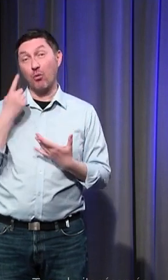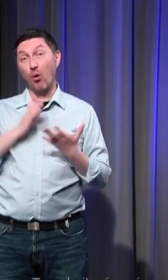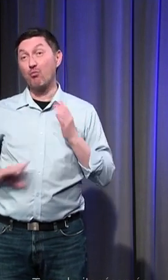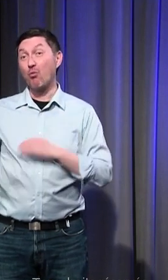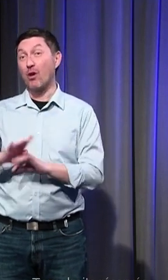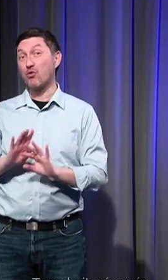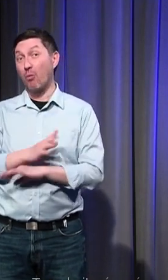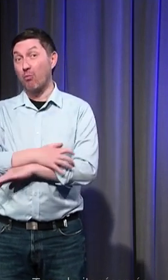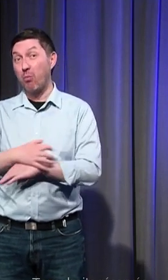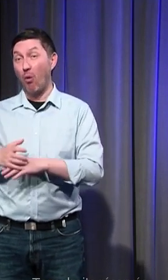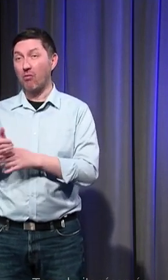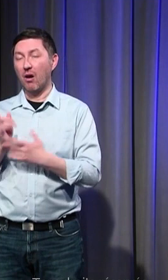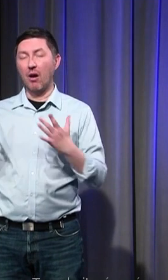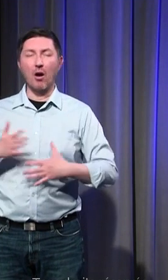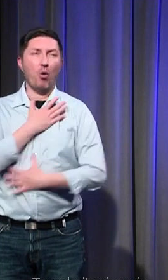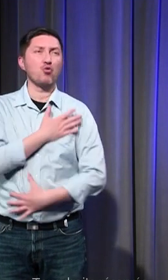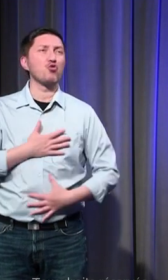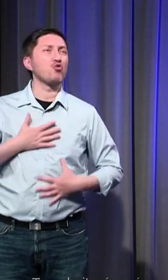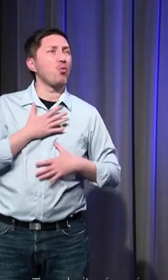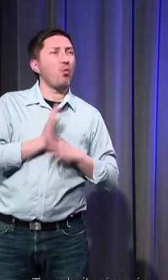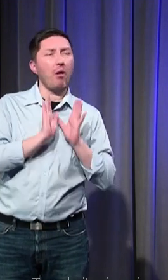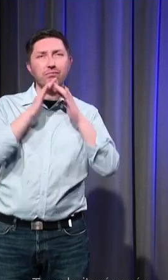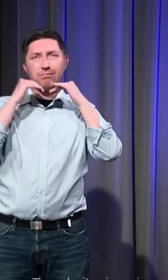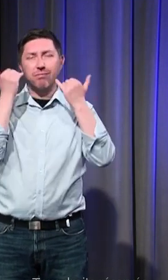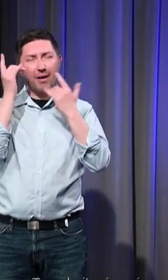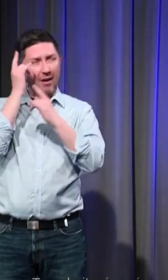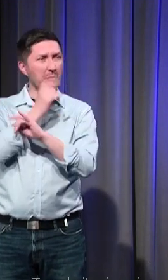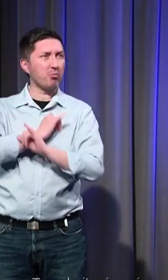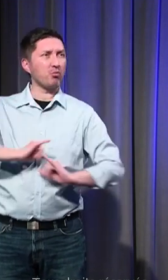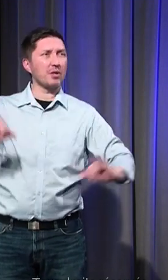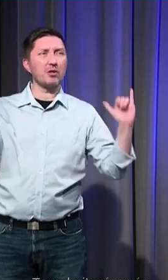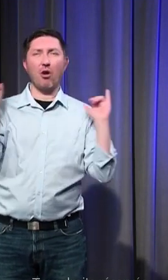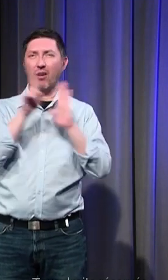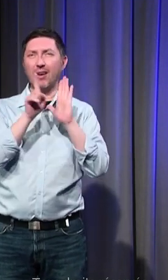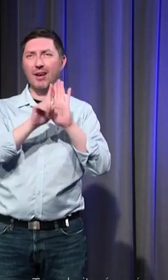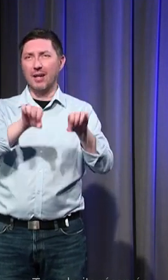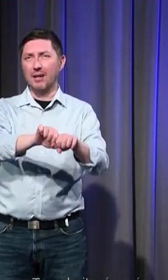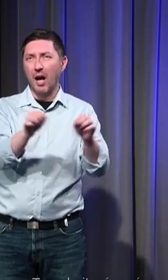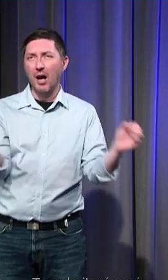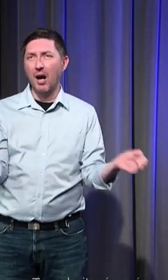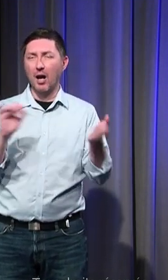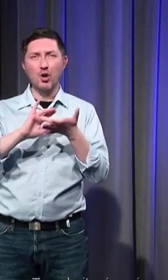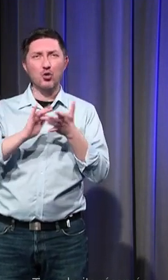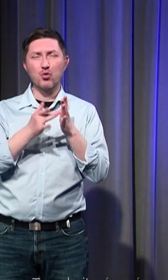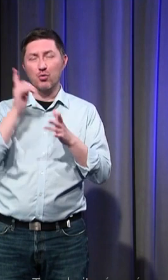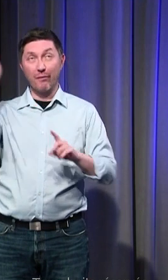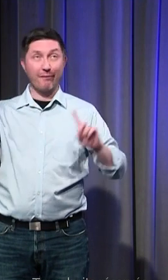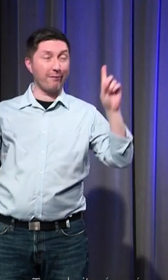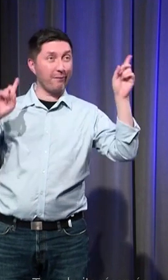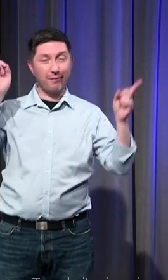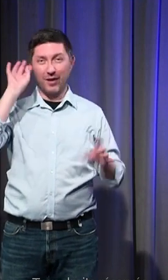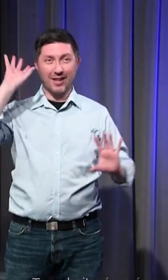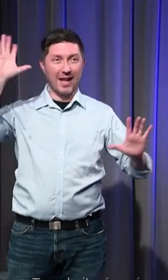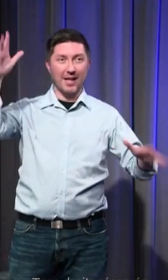dans cette joie immense tout devient sans règles tout part dans un grand déluge